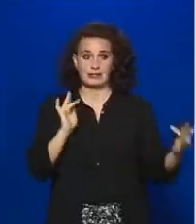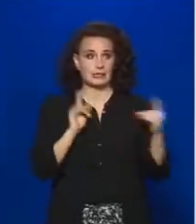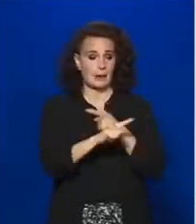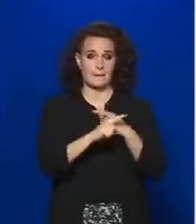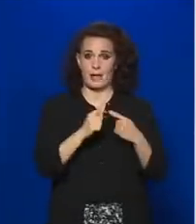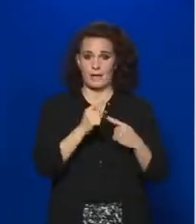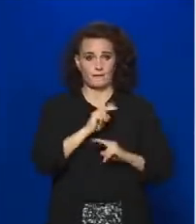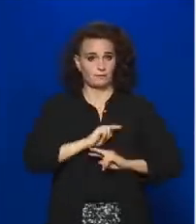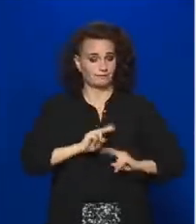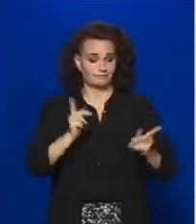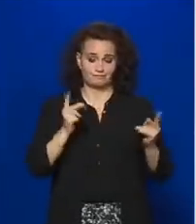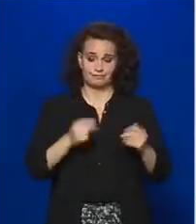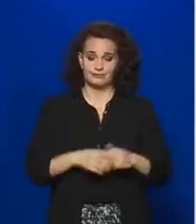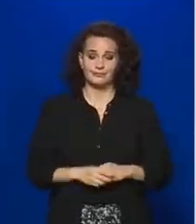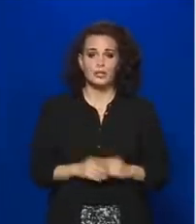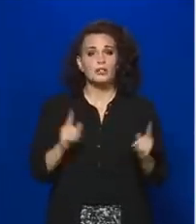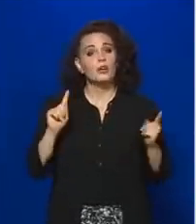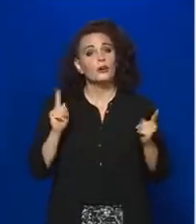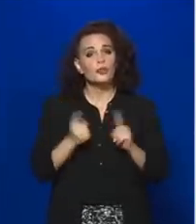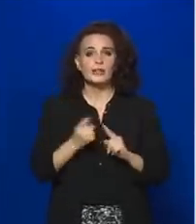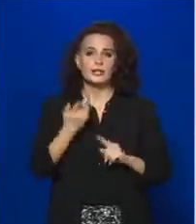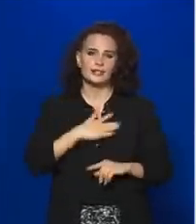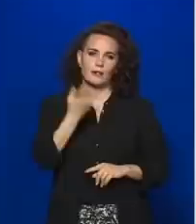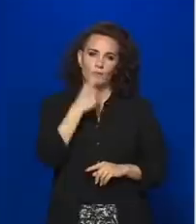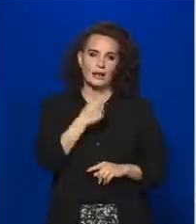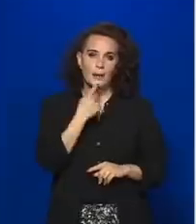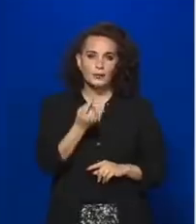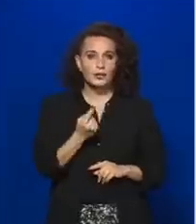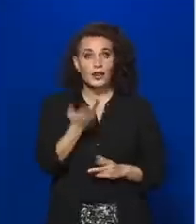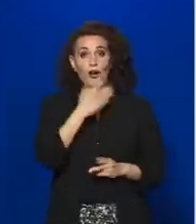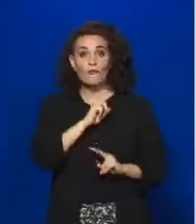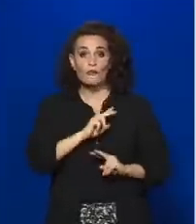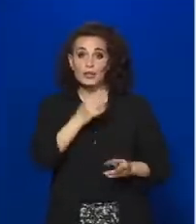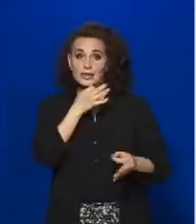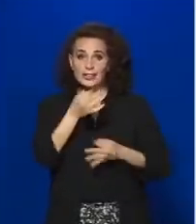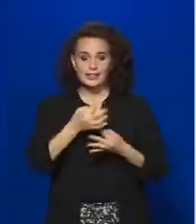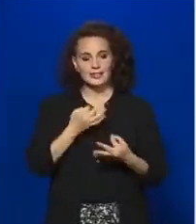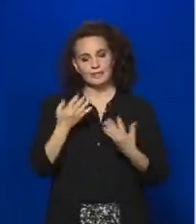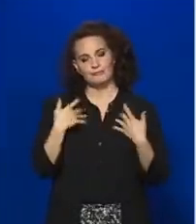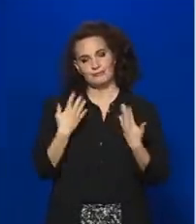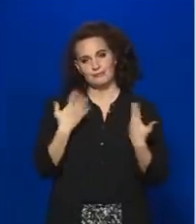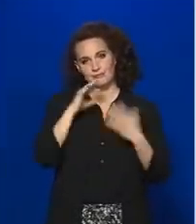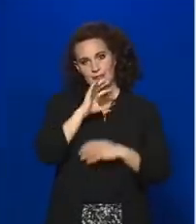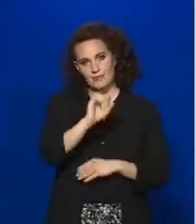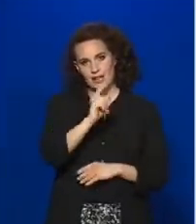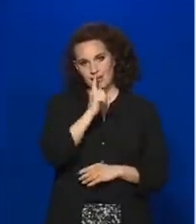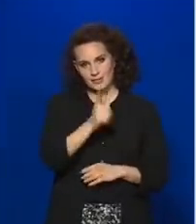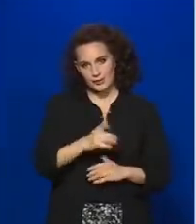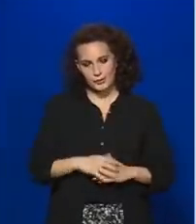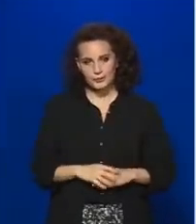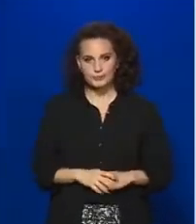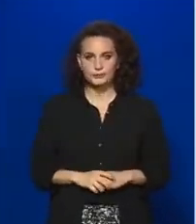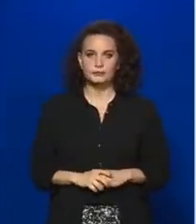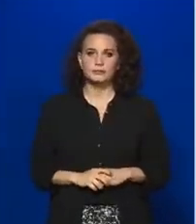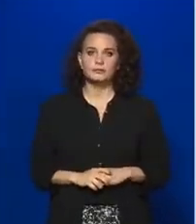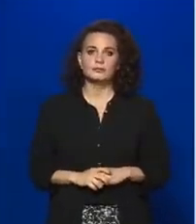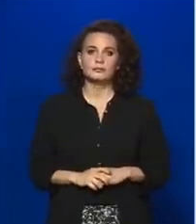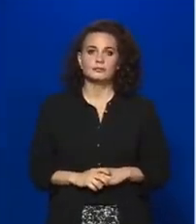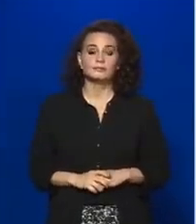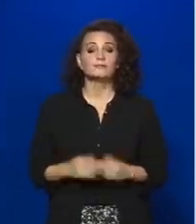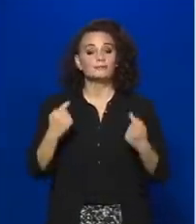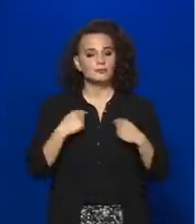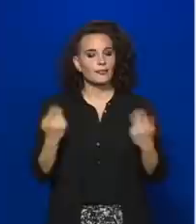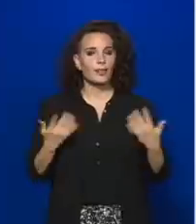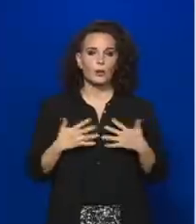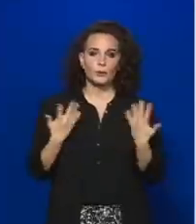azokkal. Röviden ezt szerettem volna elmondani, és ha vannak kérdések, akkor örömmel válaszolok rá. Én még egy örömteli